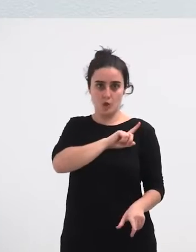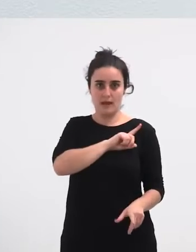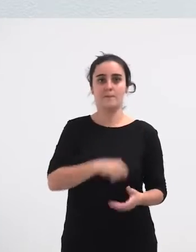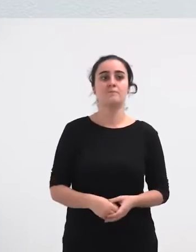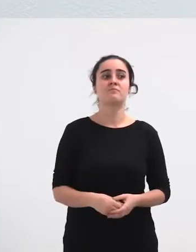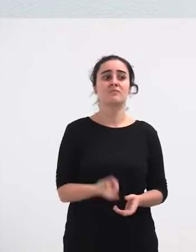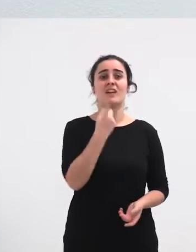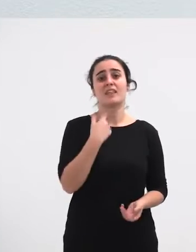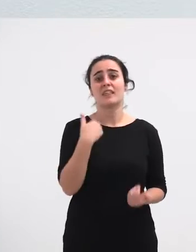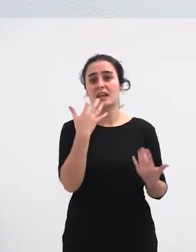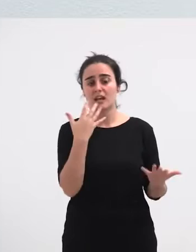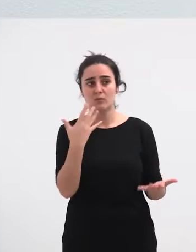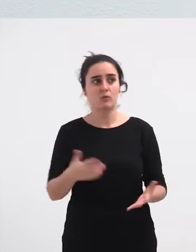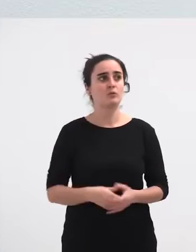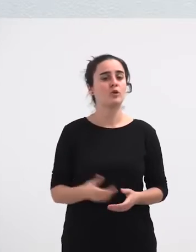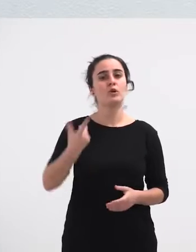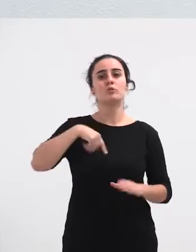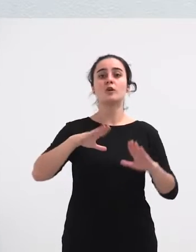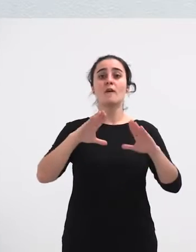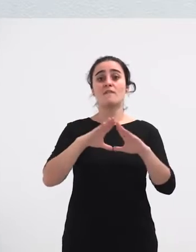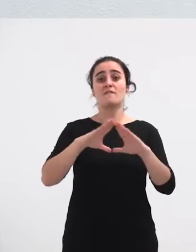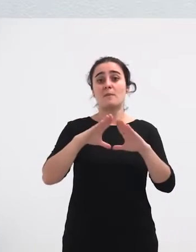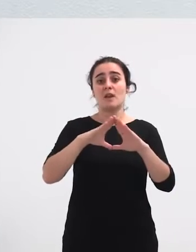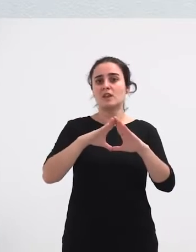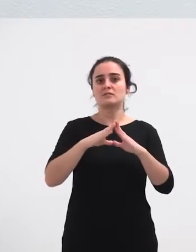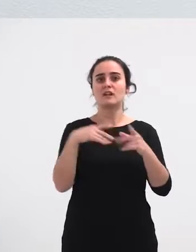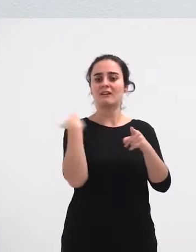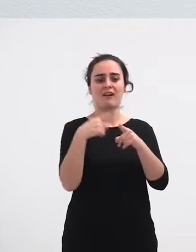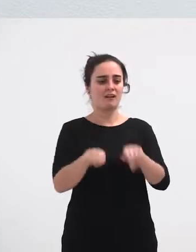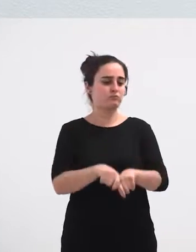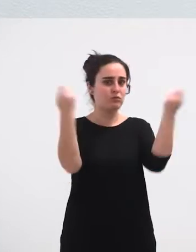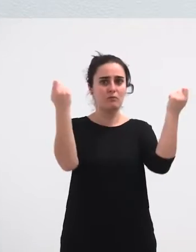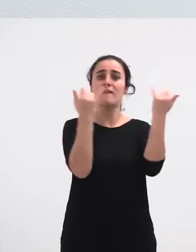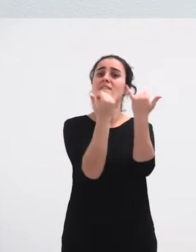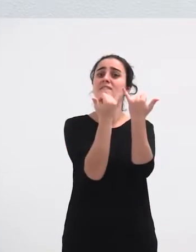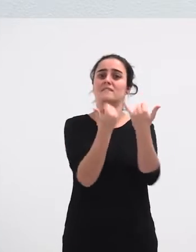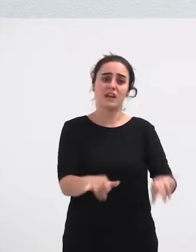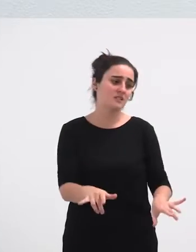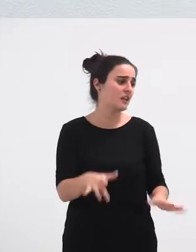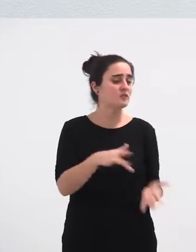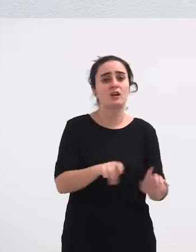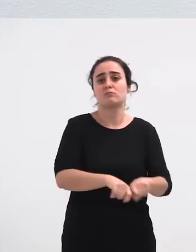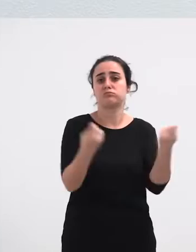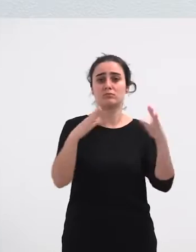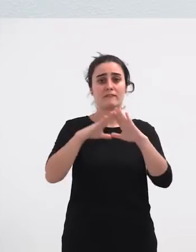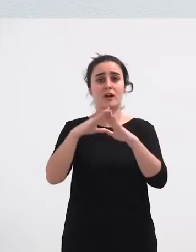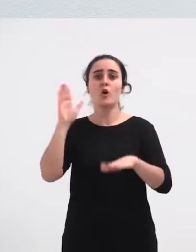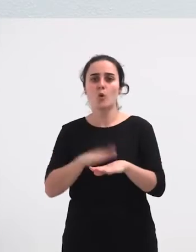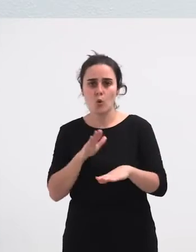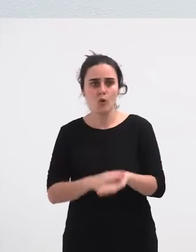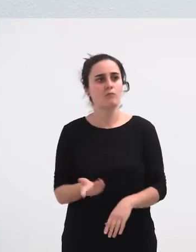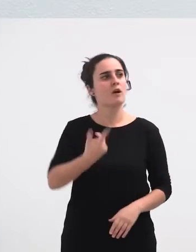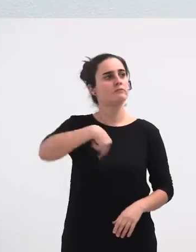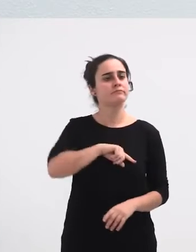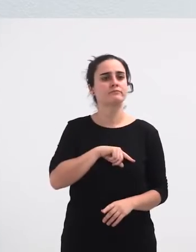esaten zigutelako feministak den apurtuko dutela Gure freztak apurtuko dituz dela Nola pasatuko